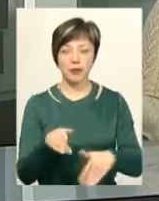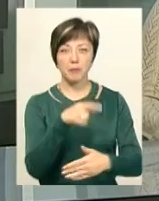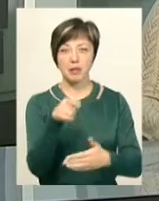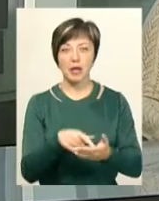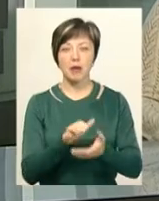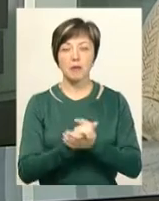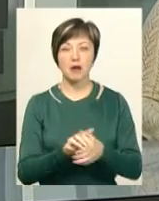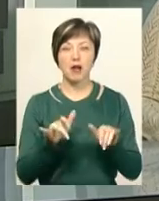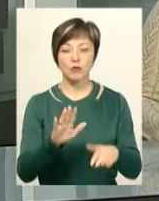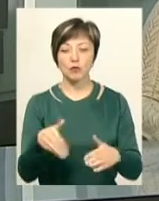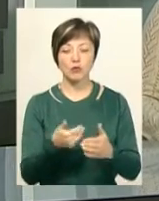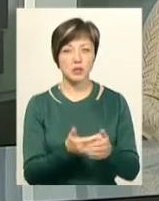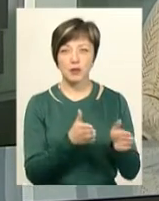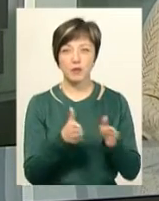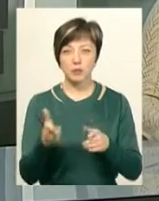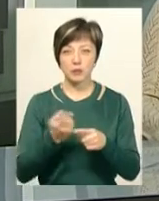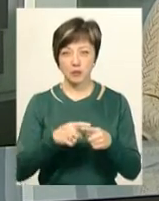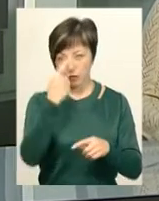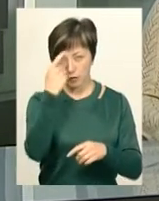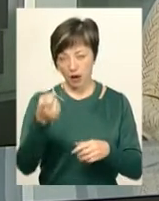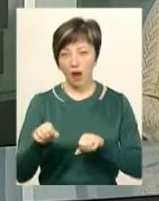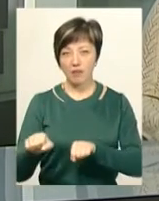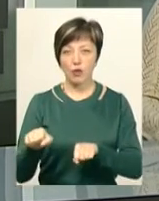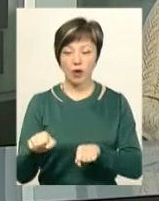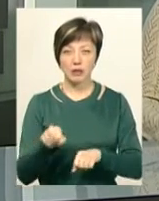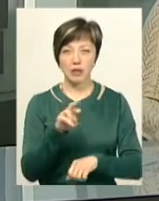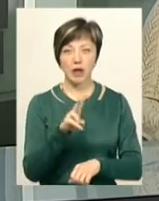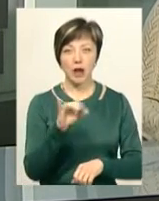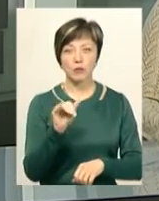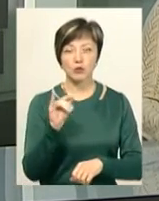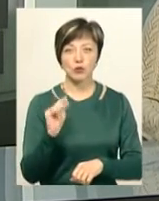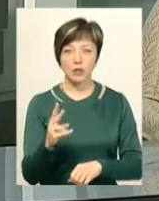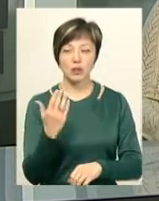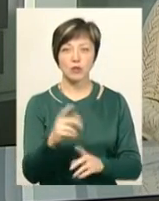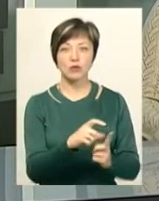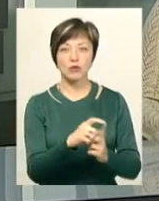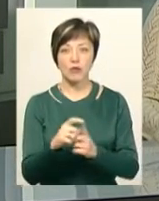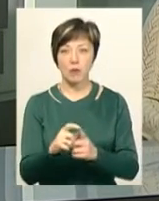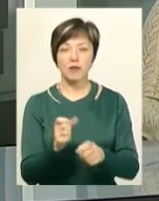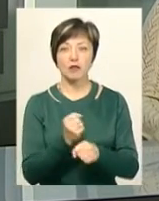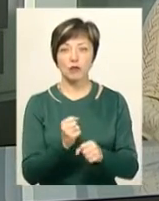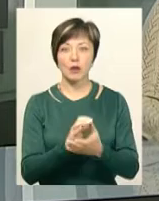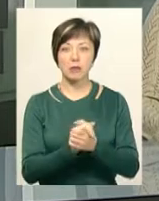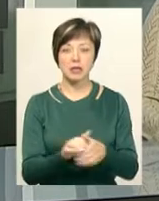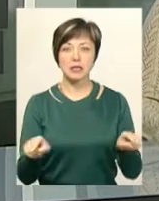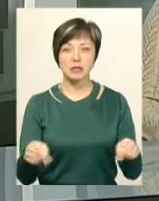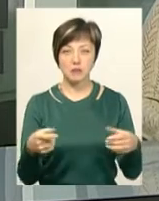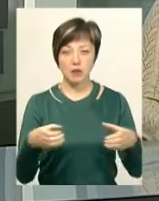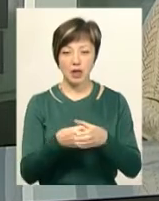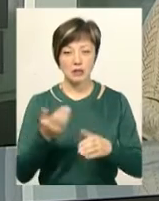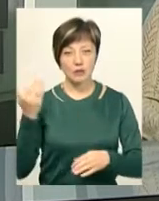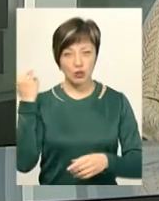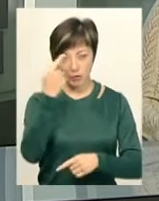мирних акцій досі не врегульоване. Про це повідомляє адвокат Андрій Якимчук. За його словами, влаштувати мирне зібрання за вчасним